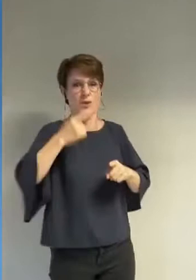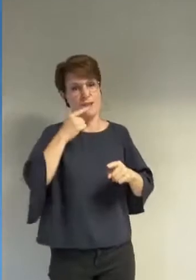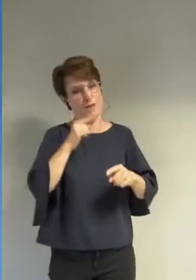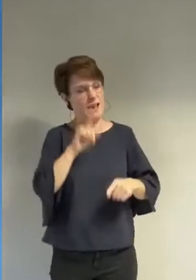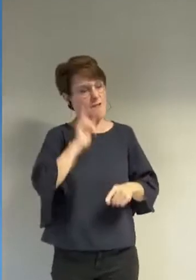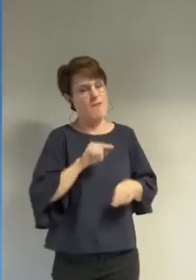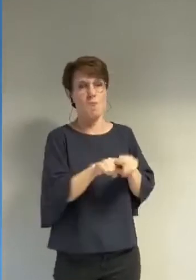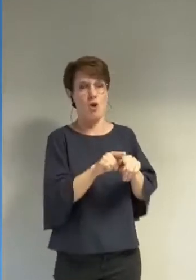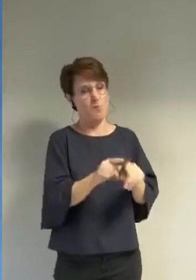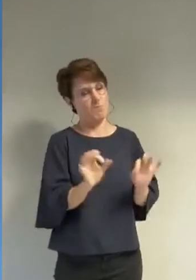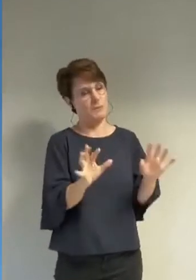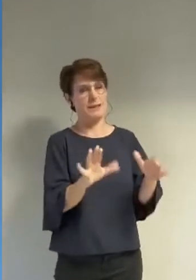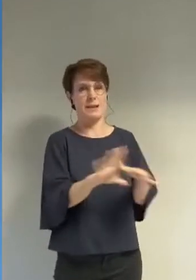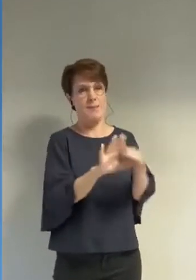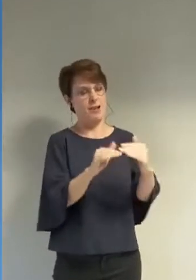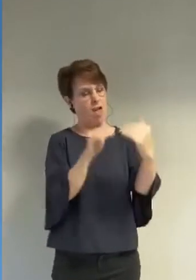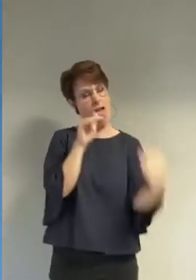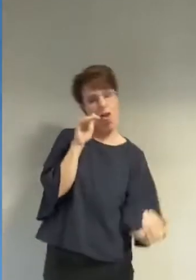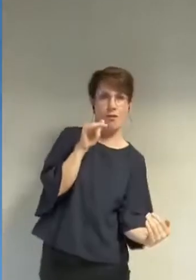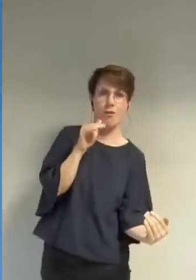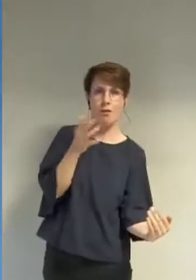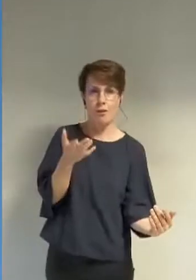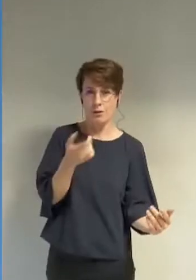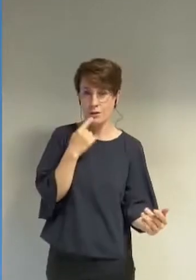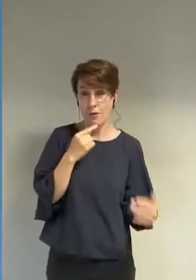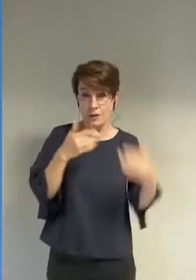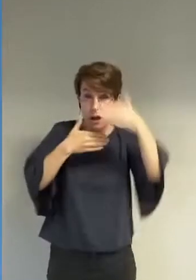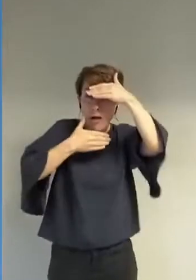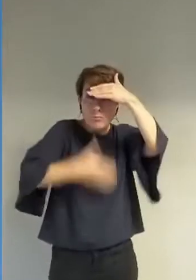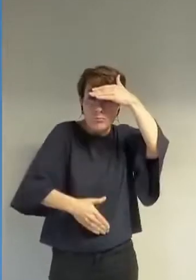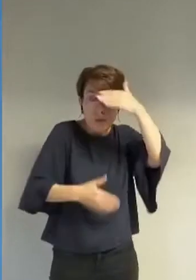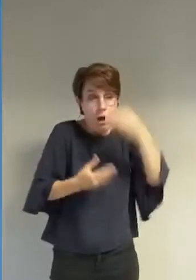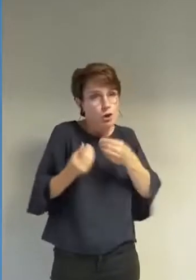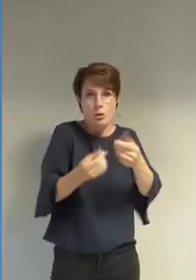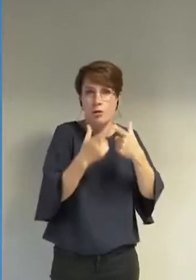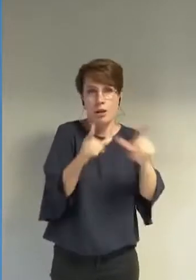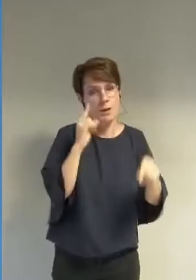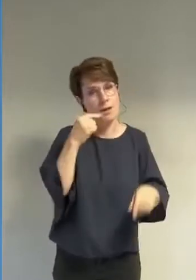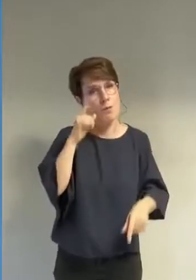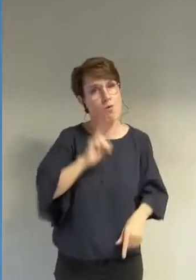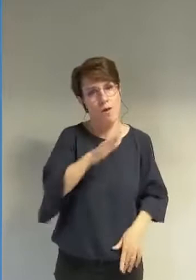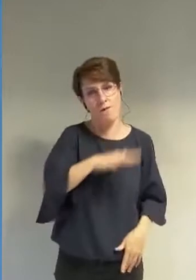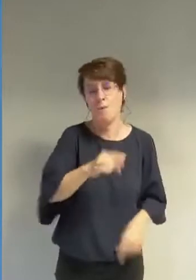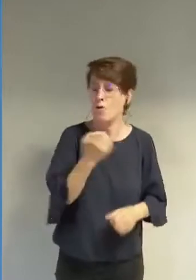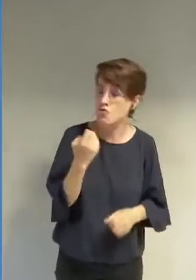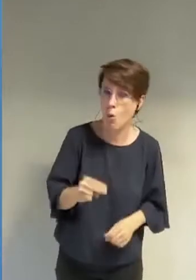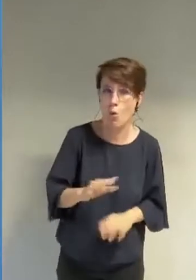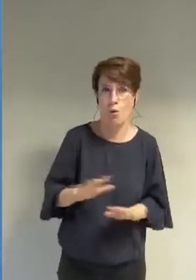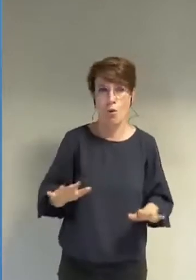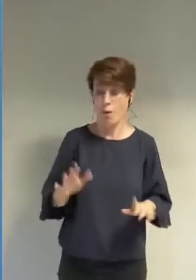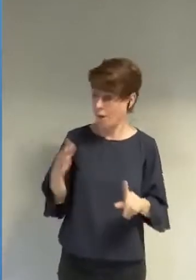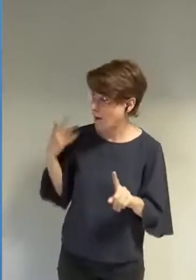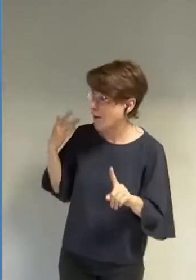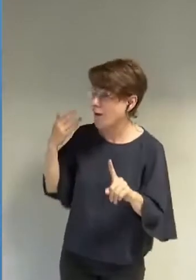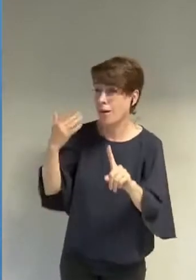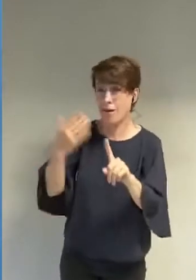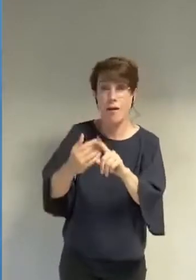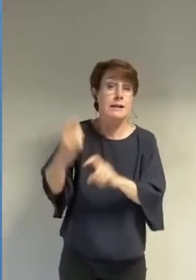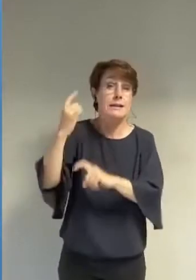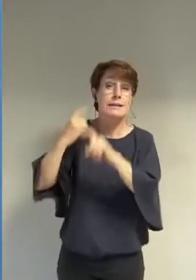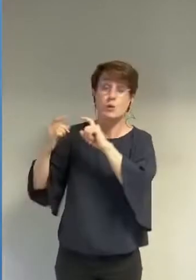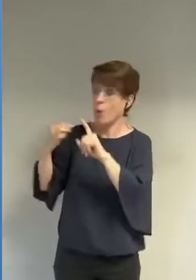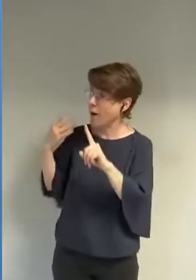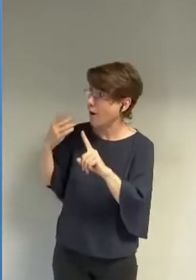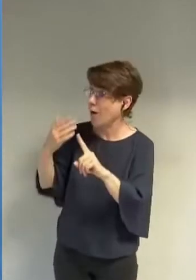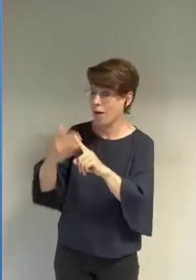le voile ne peut pas être une liberté pour les femmes dans toute son histoire il a été imposé comme signe de leur